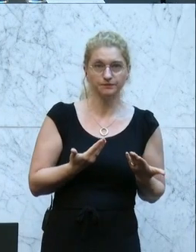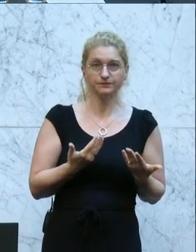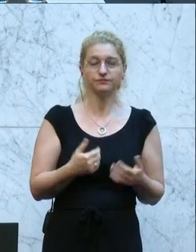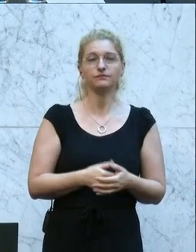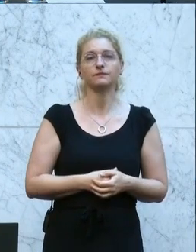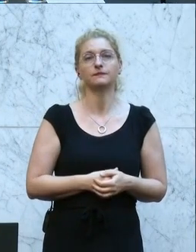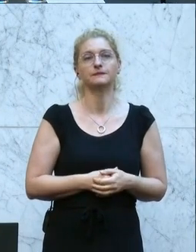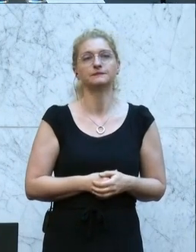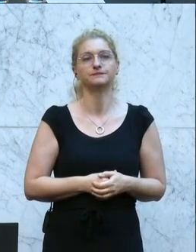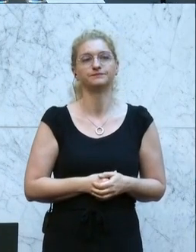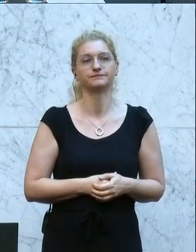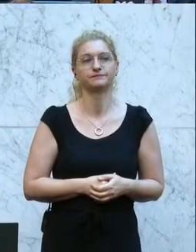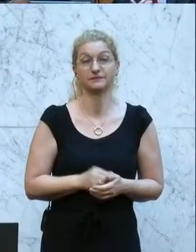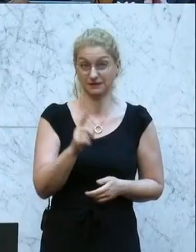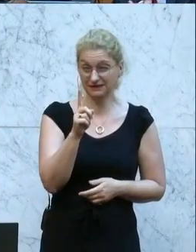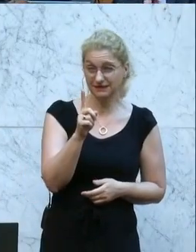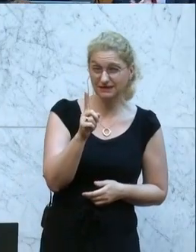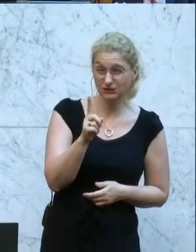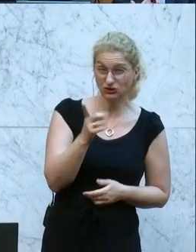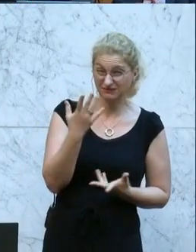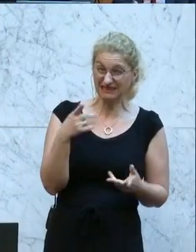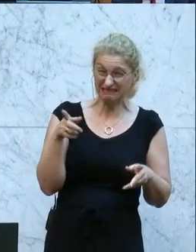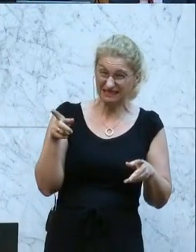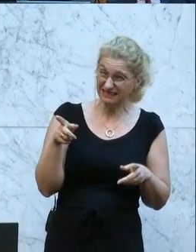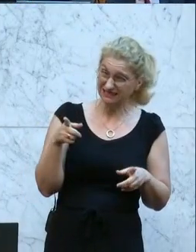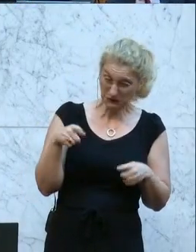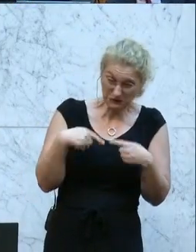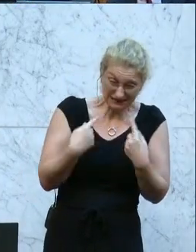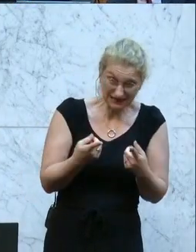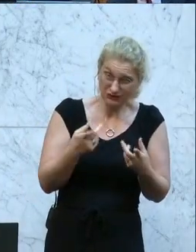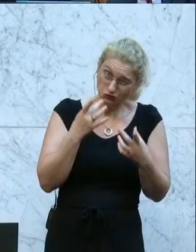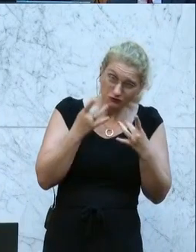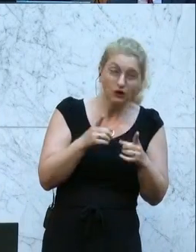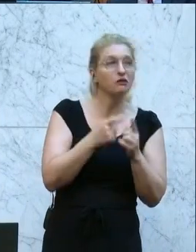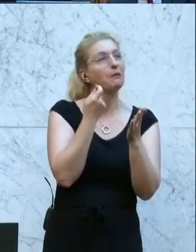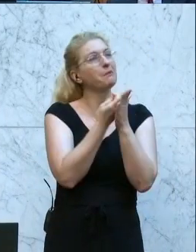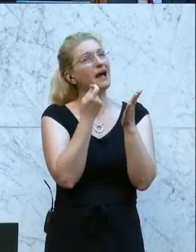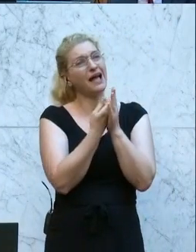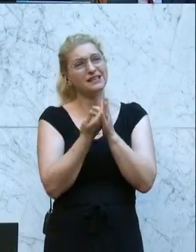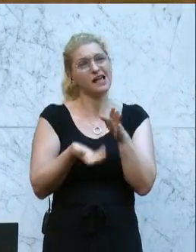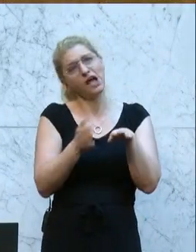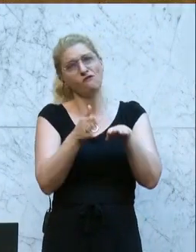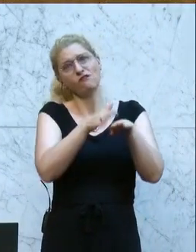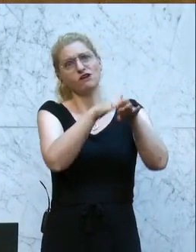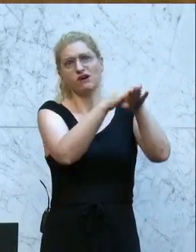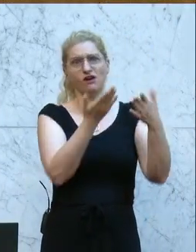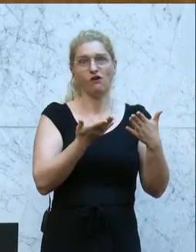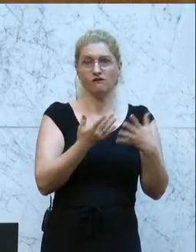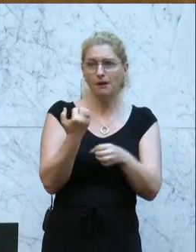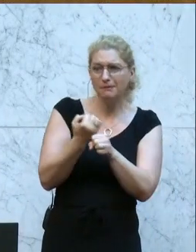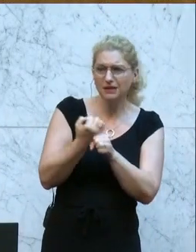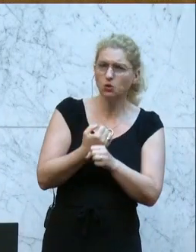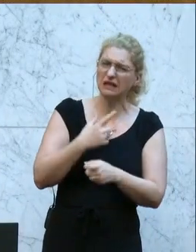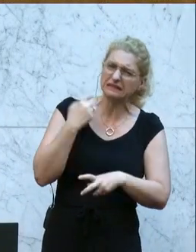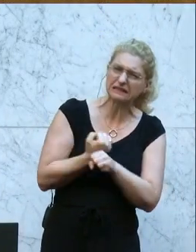wo die Preise davon galoppieren, wo der Urlaub für die hart arbeitenden